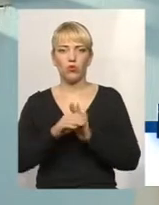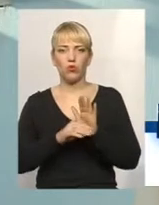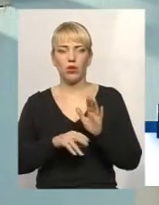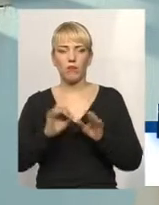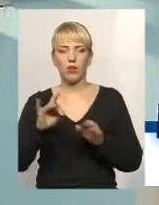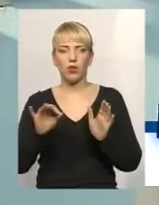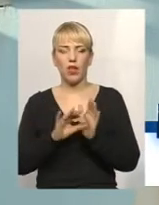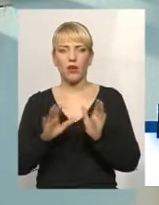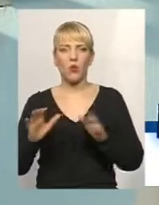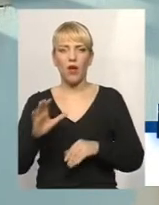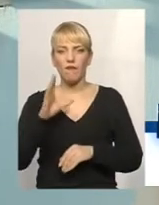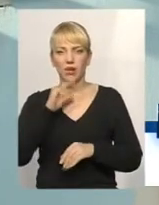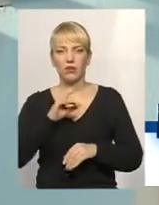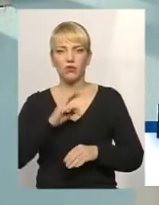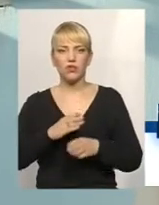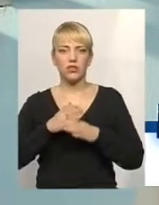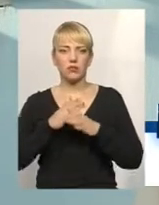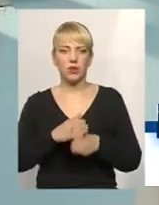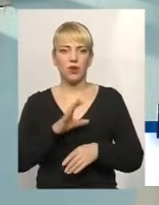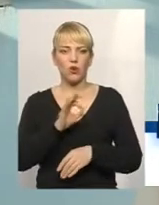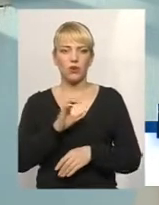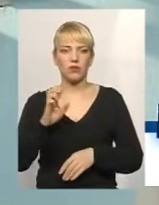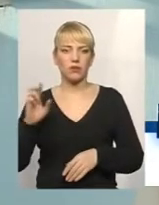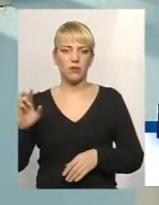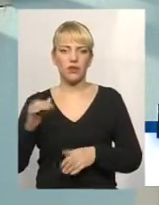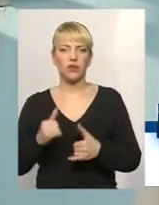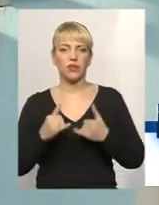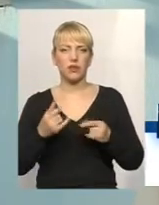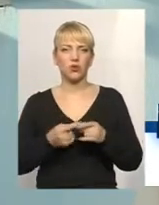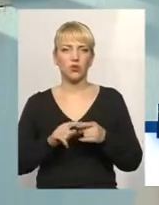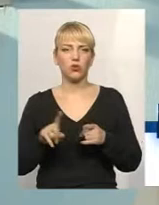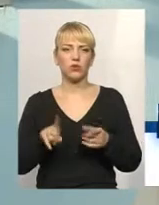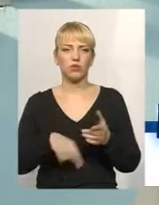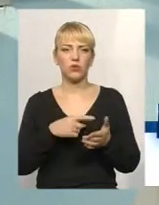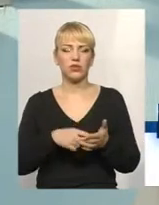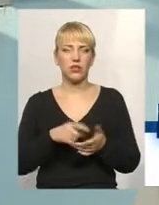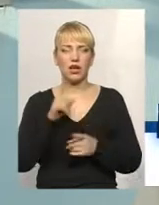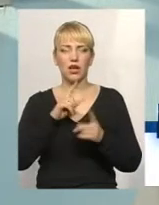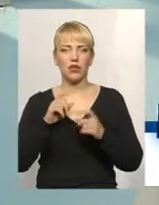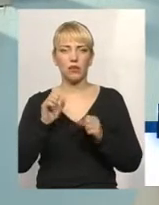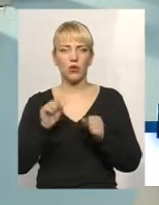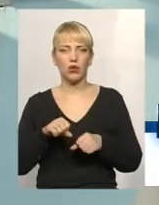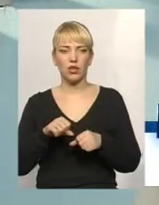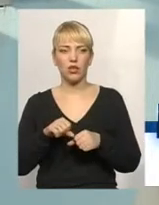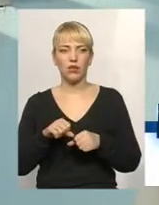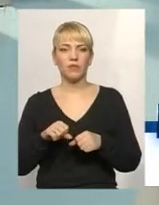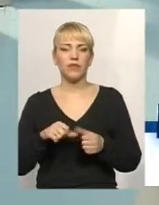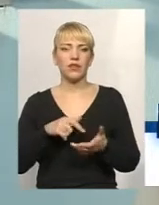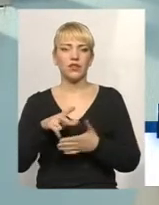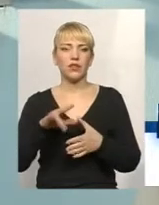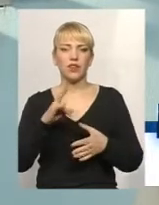енергоефективності і сприяння ОСББ для того, щоб міська рада могла йти на